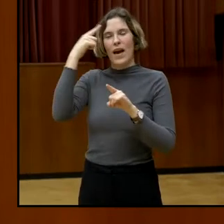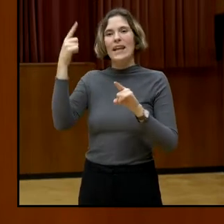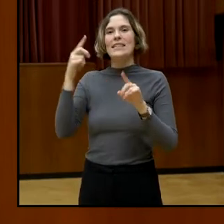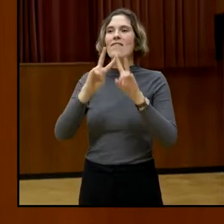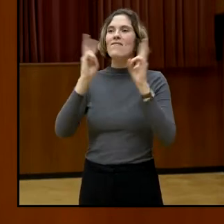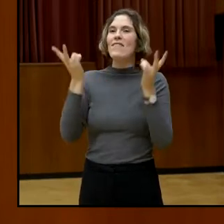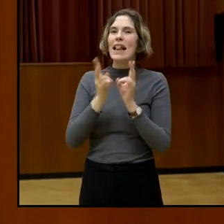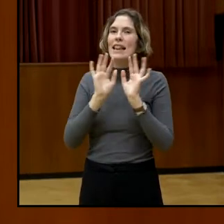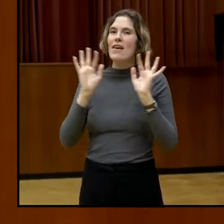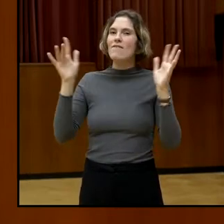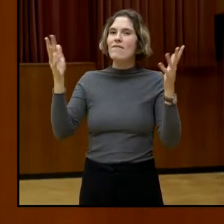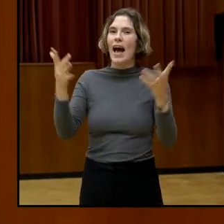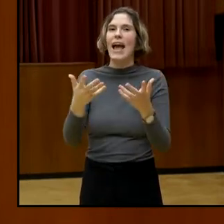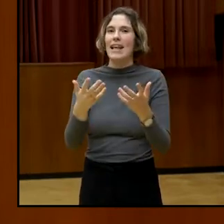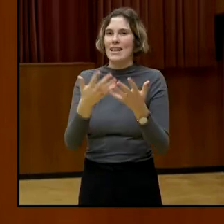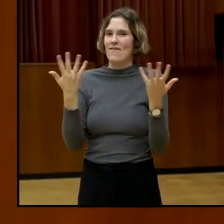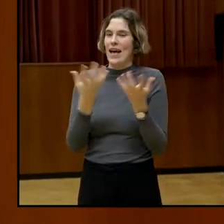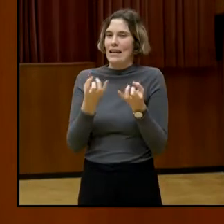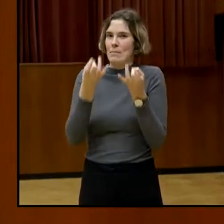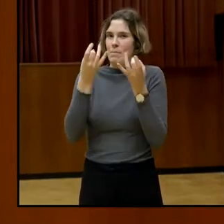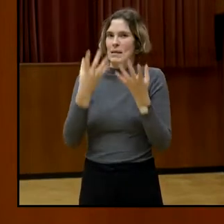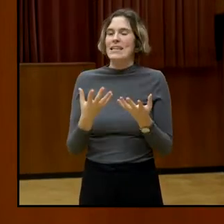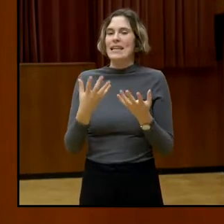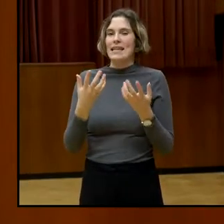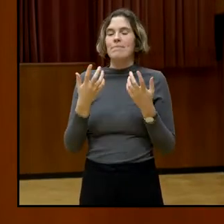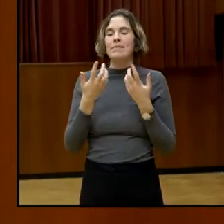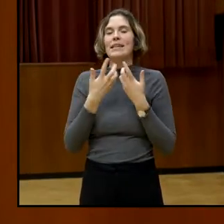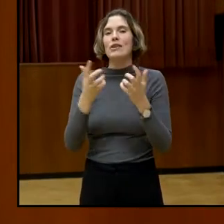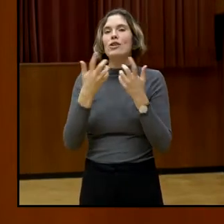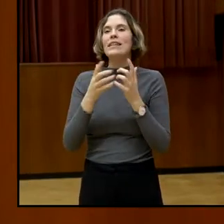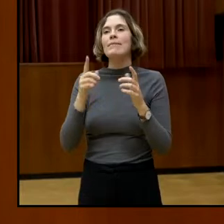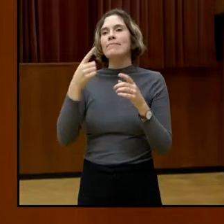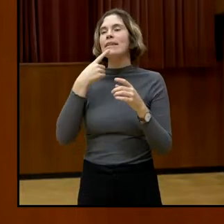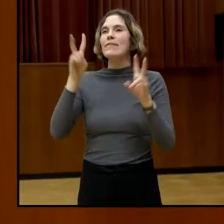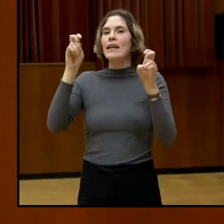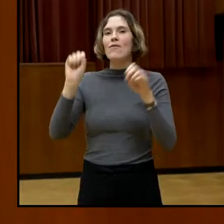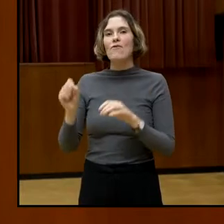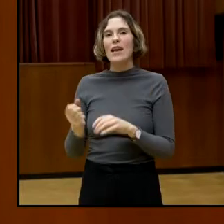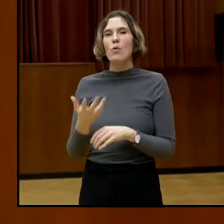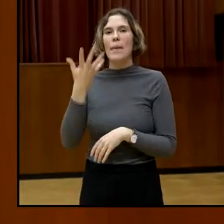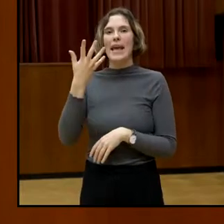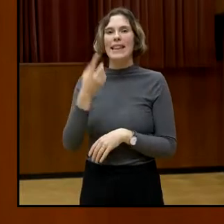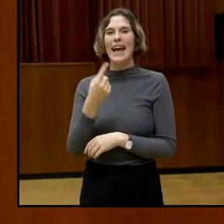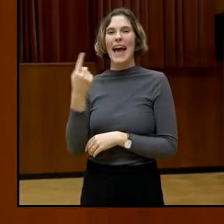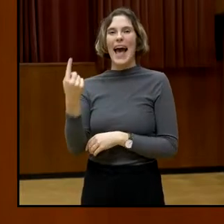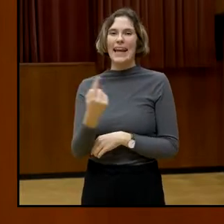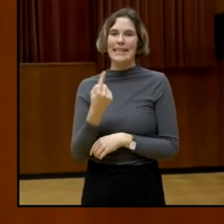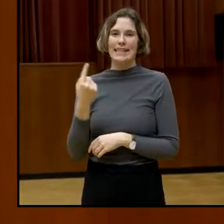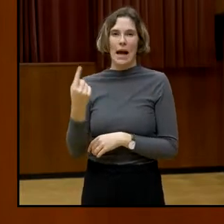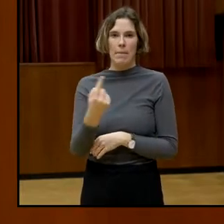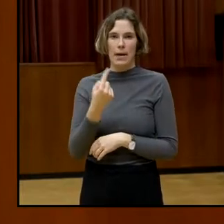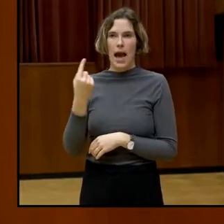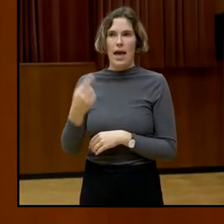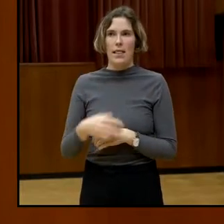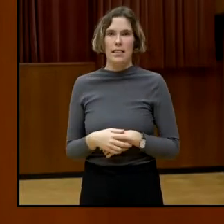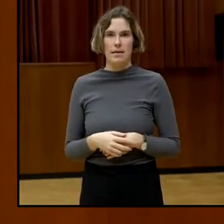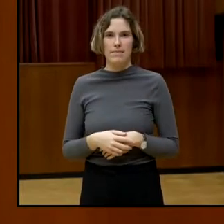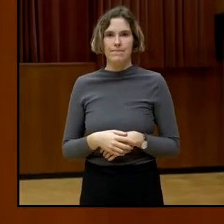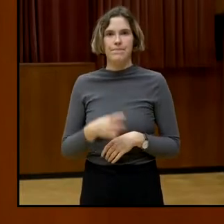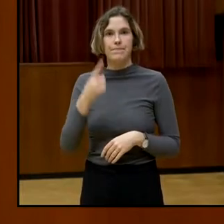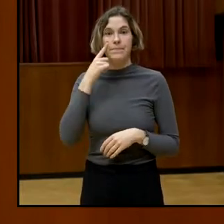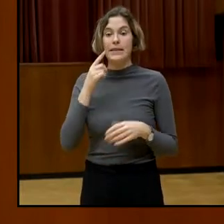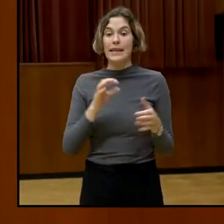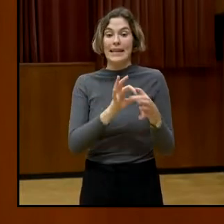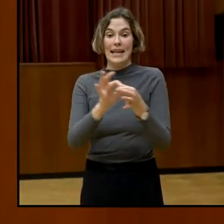sogenannte Phänomen Einsamkeit. Ich weiß nicht, ob Sie von dem schon gehört haben. Es ist ein Phänomen, was durch die Gesellschaft momentan